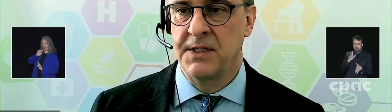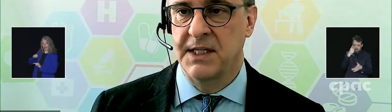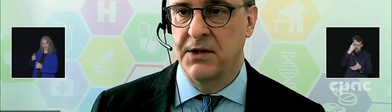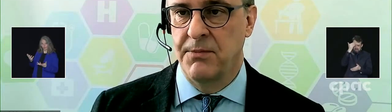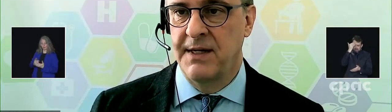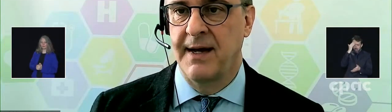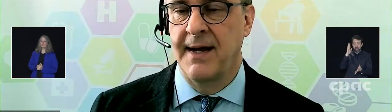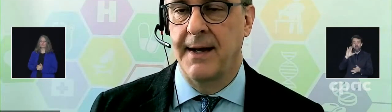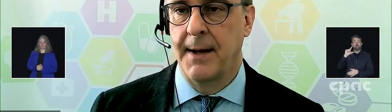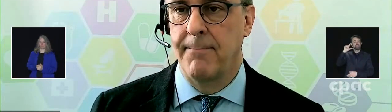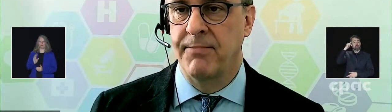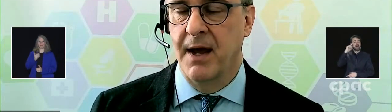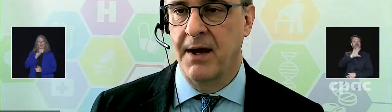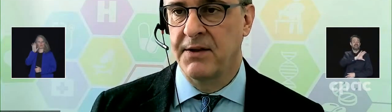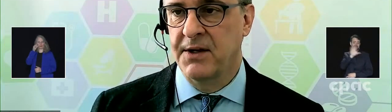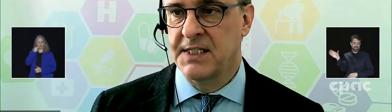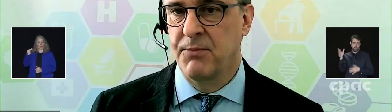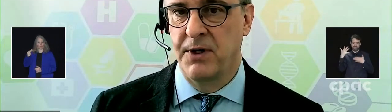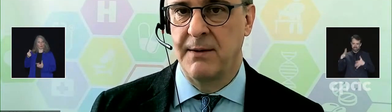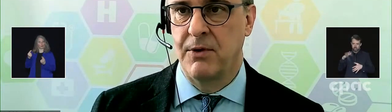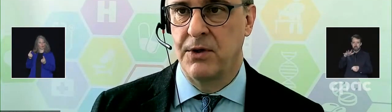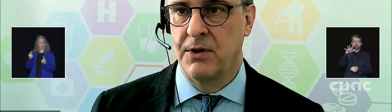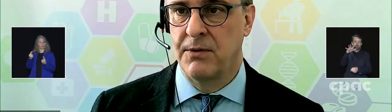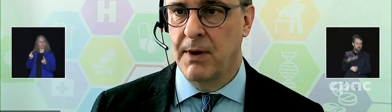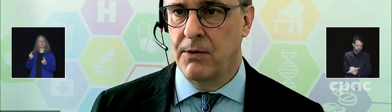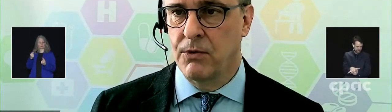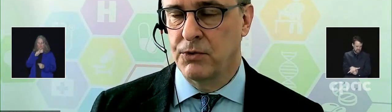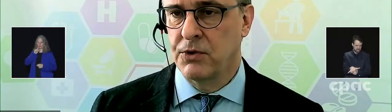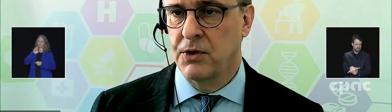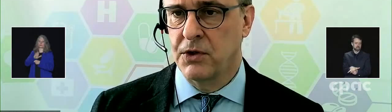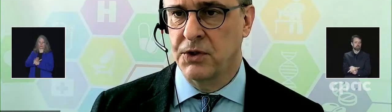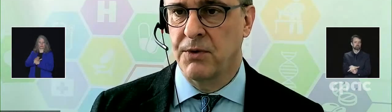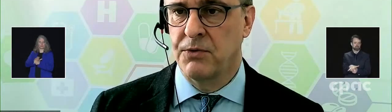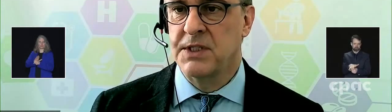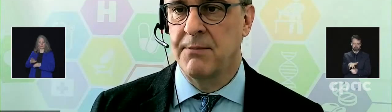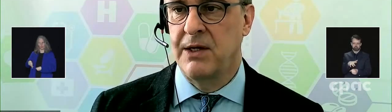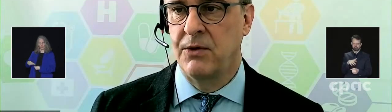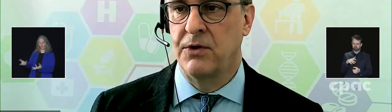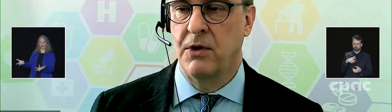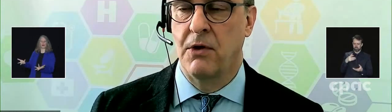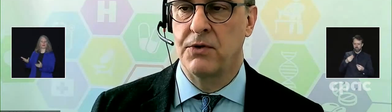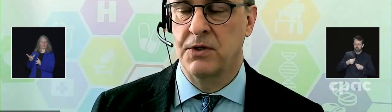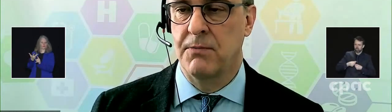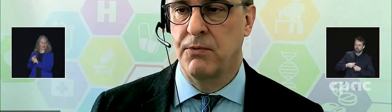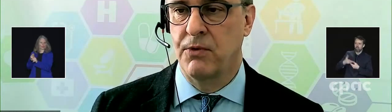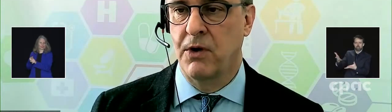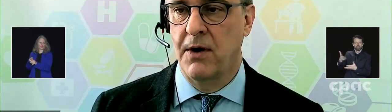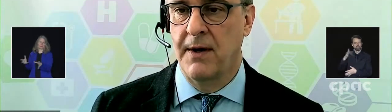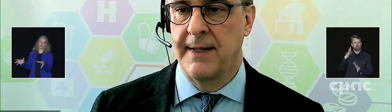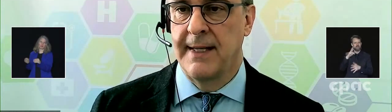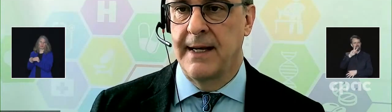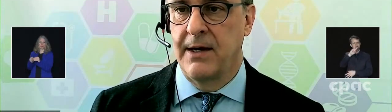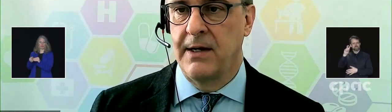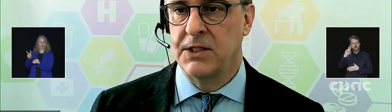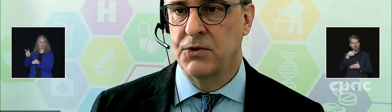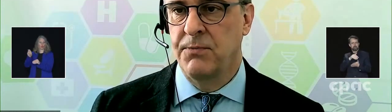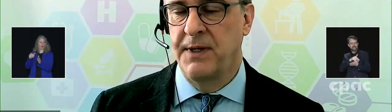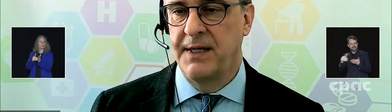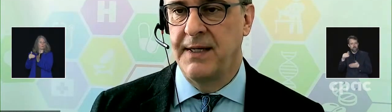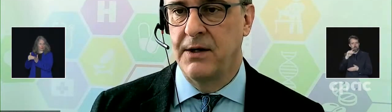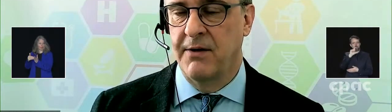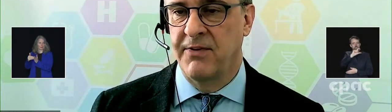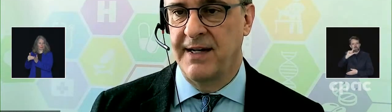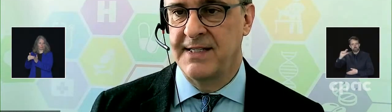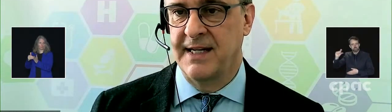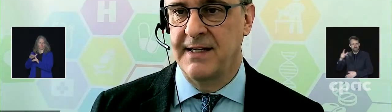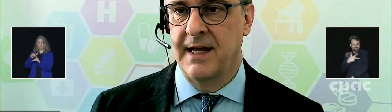du Canada s'est commis à rendre disponible autour de, je crois, 200 millions de doses pour les